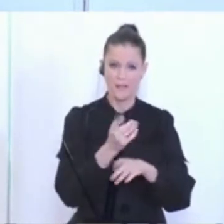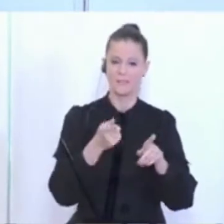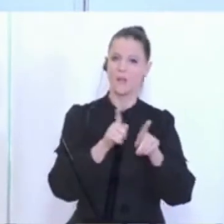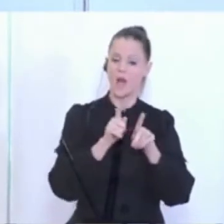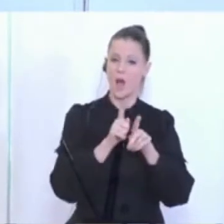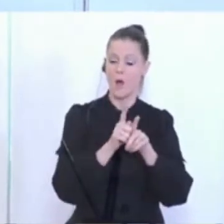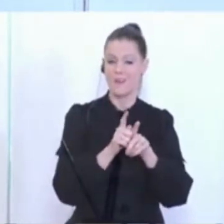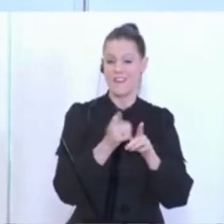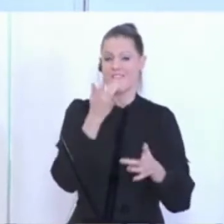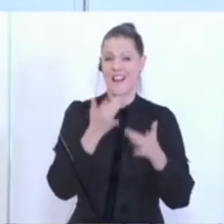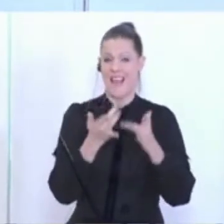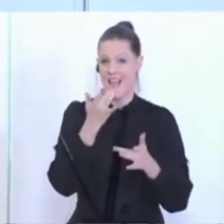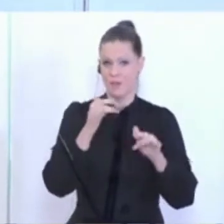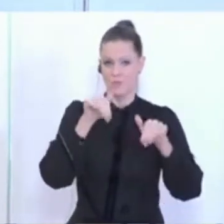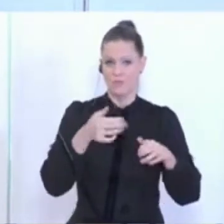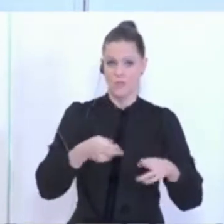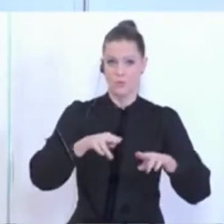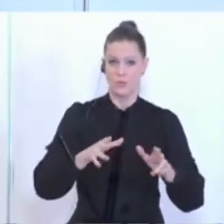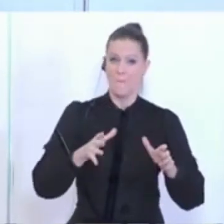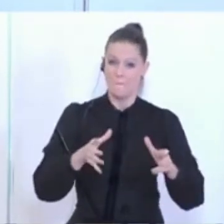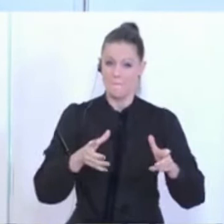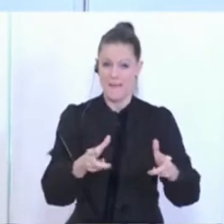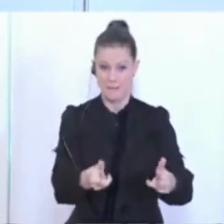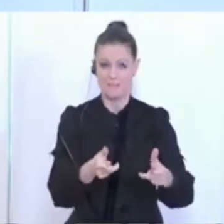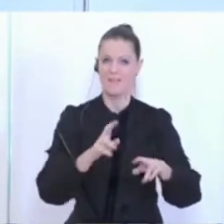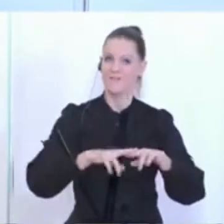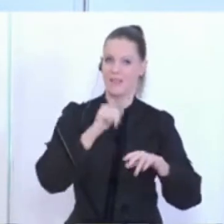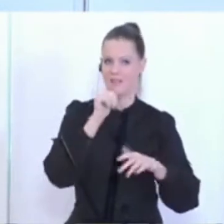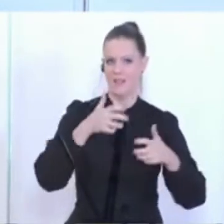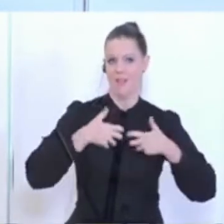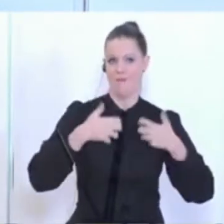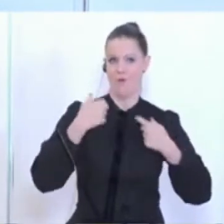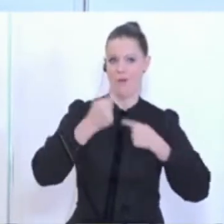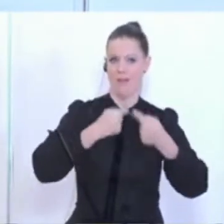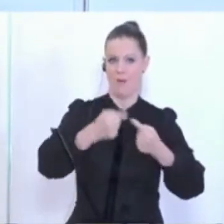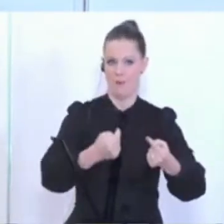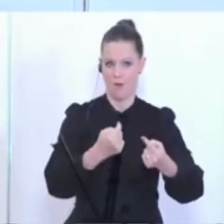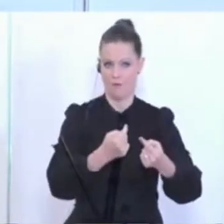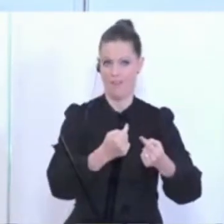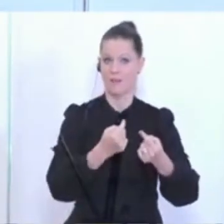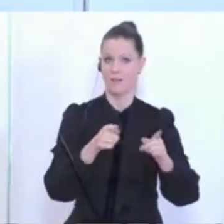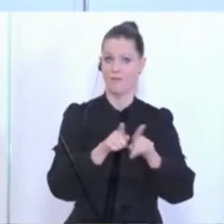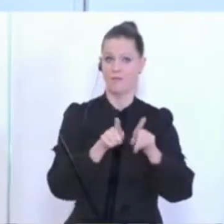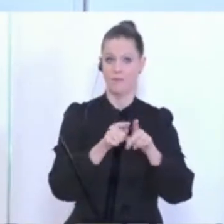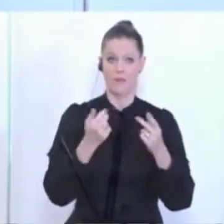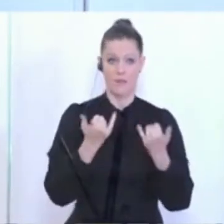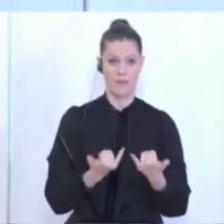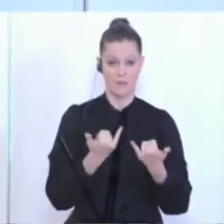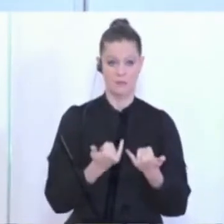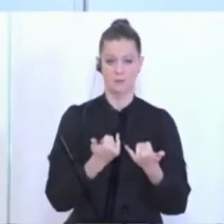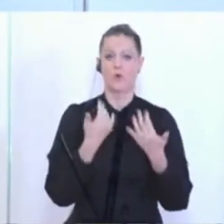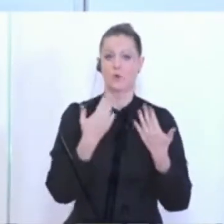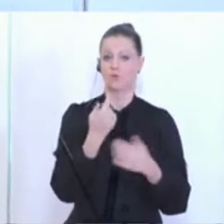wieder ein bisschen auf die Bremse zu steigen, wenn es nicht so erfreulich weiter verläuft, wie es bis jetzt ist. Das ist eben